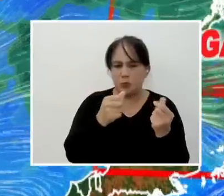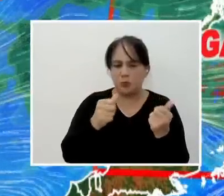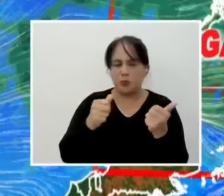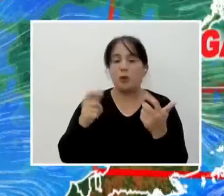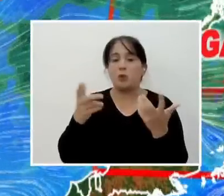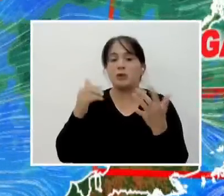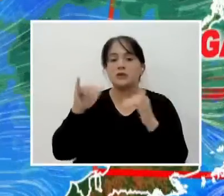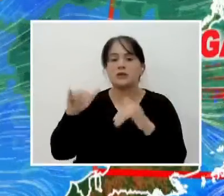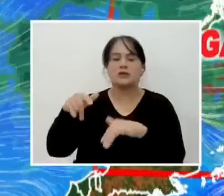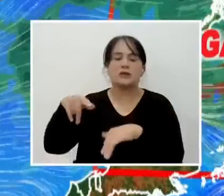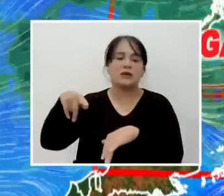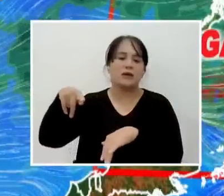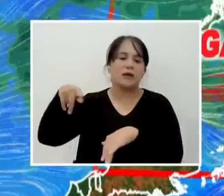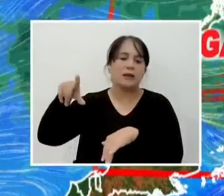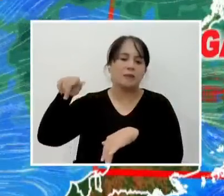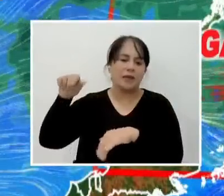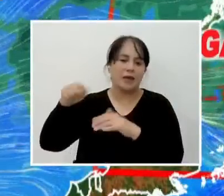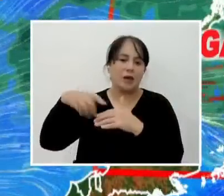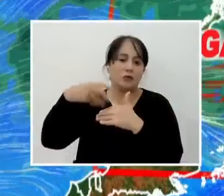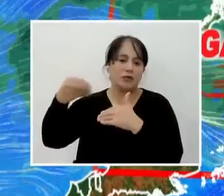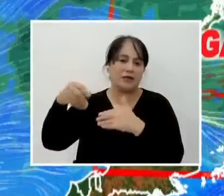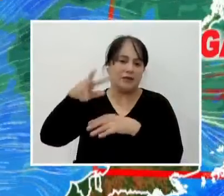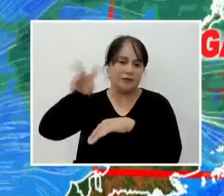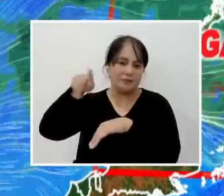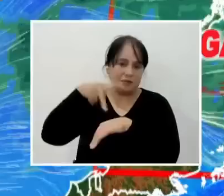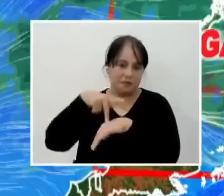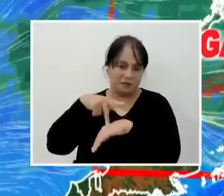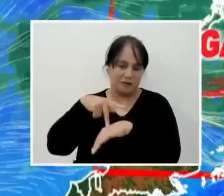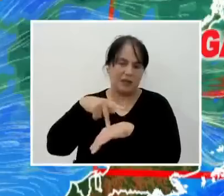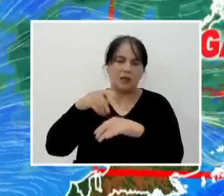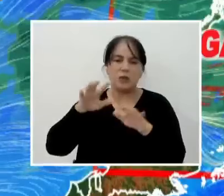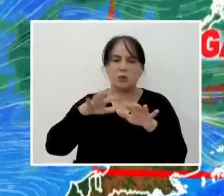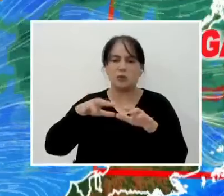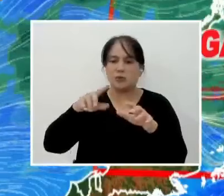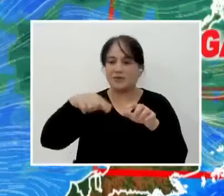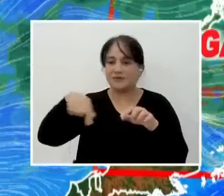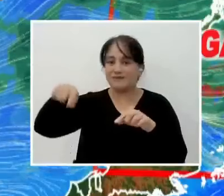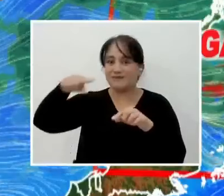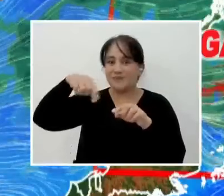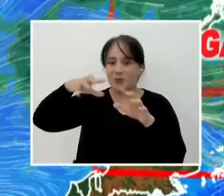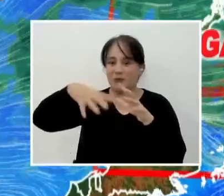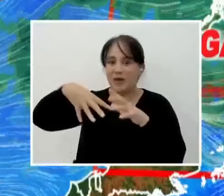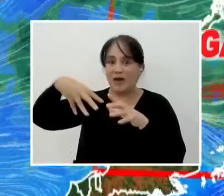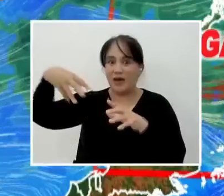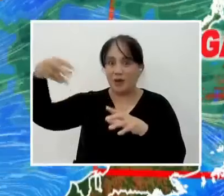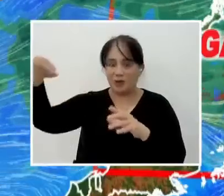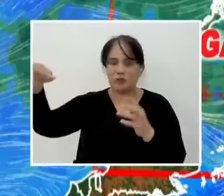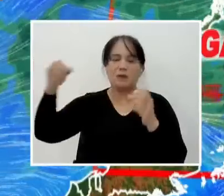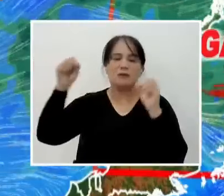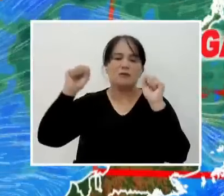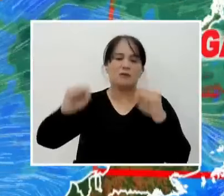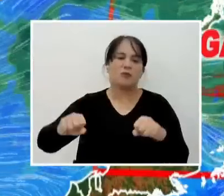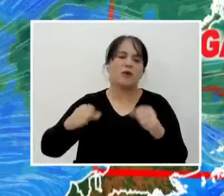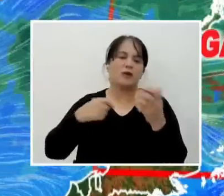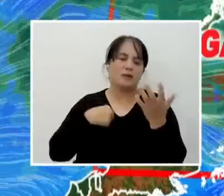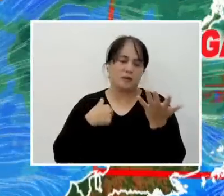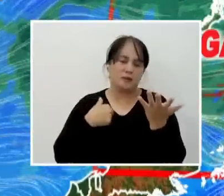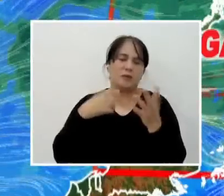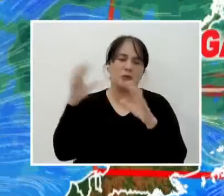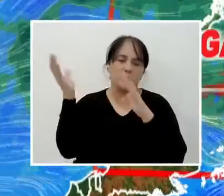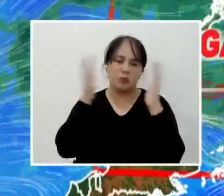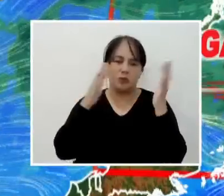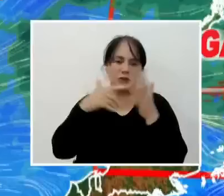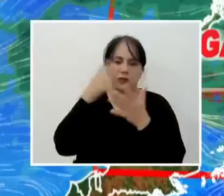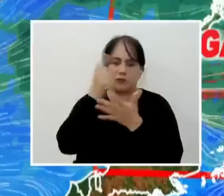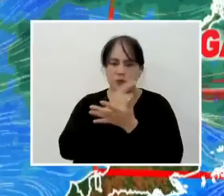PAR. Nakikitang kikilos ito palayo sa bansa at posibleng maging bagyo sa susunod na linggo. Magbabago pa ang